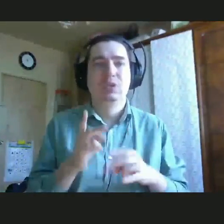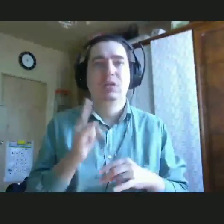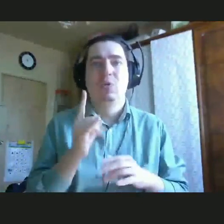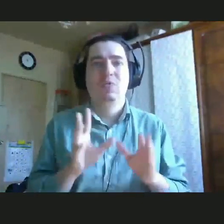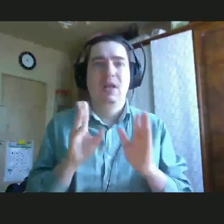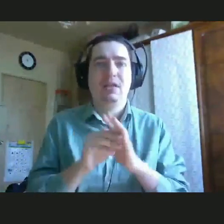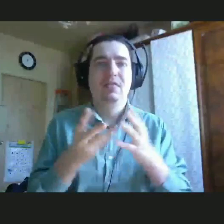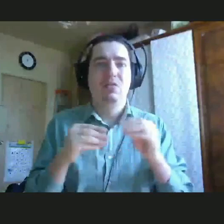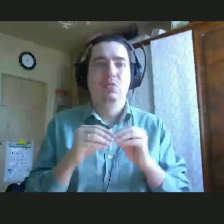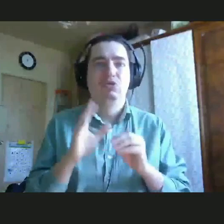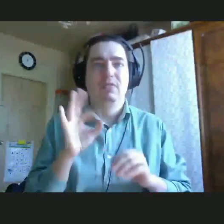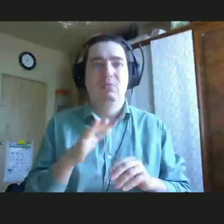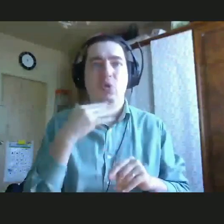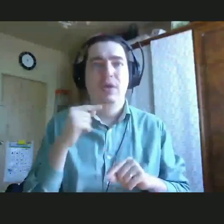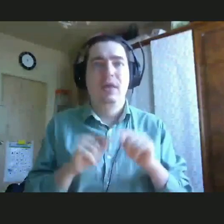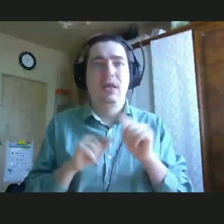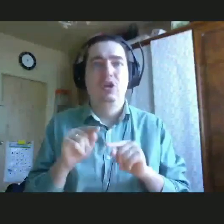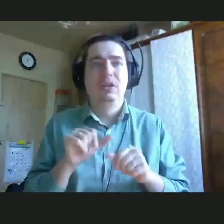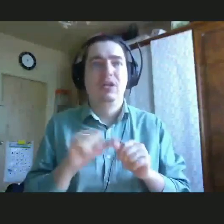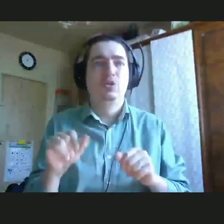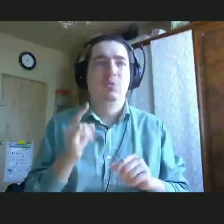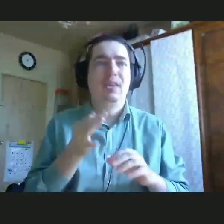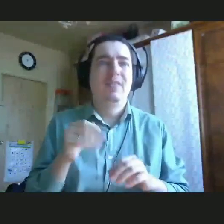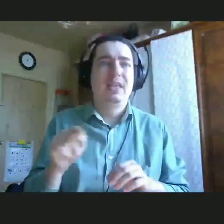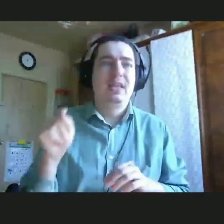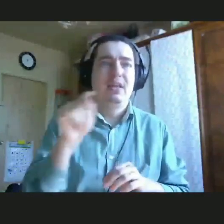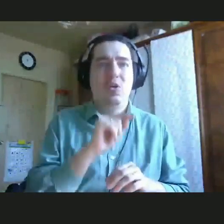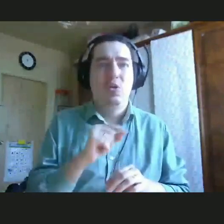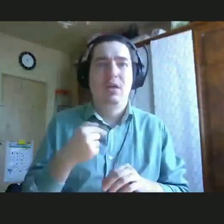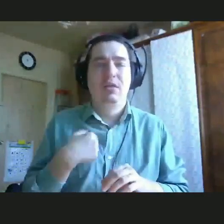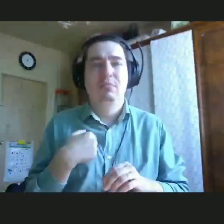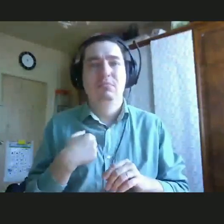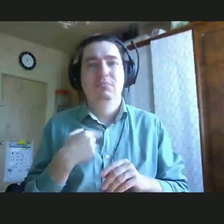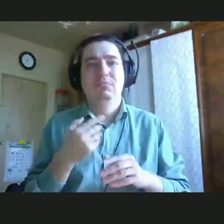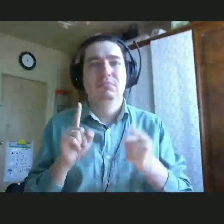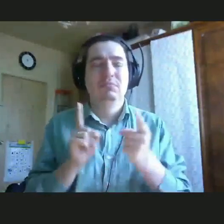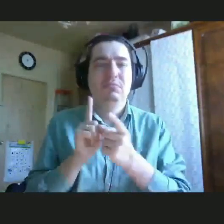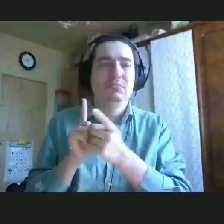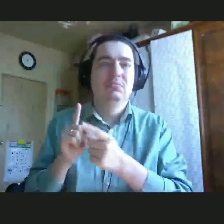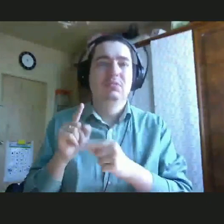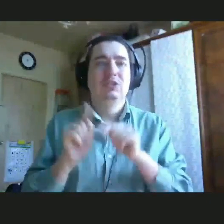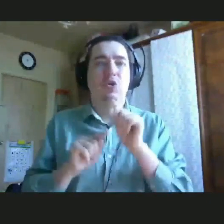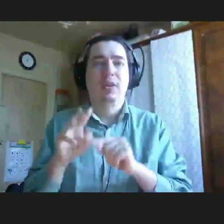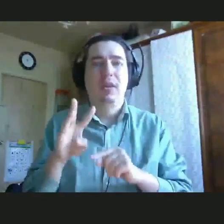общество. Многие родители, особенно в регионах, когда мы выезжаем с нашим проектом школы, в родителя,